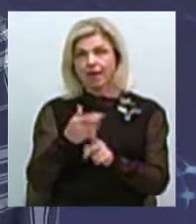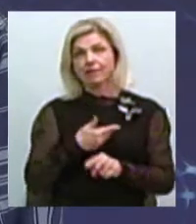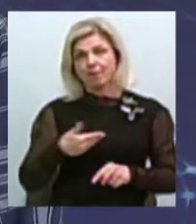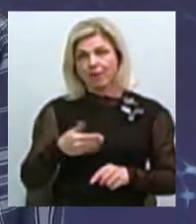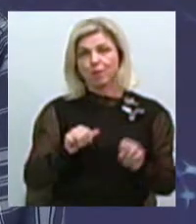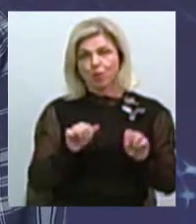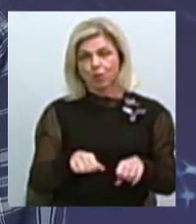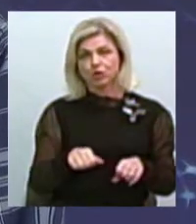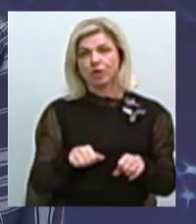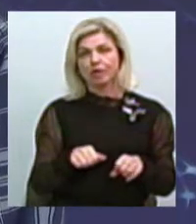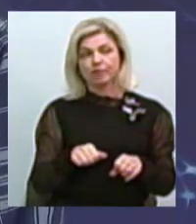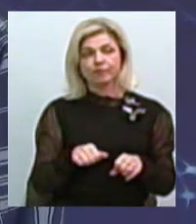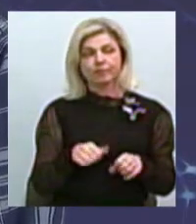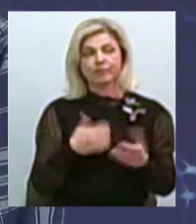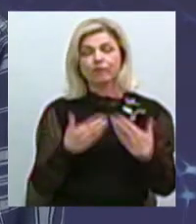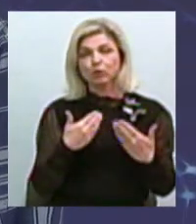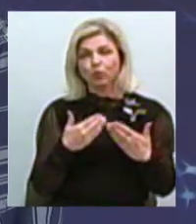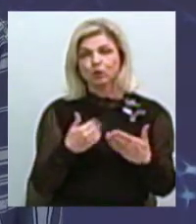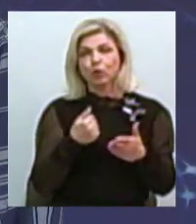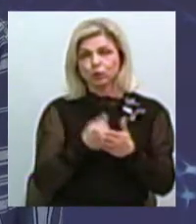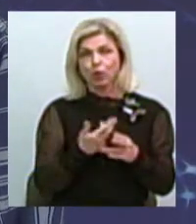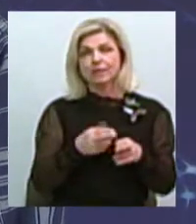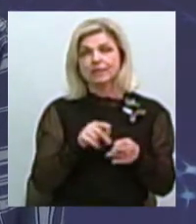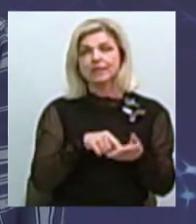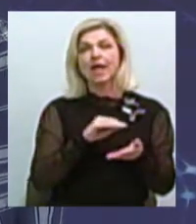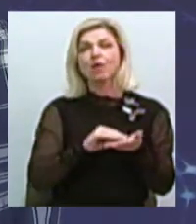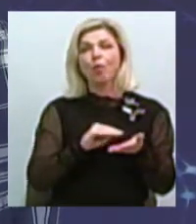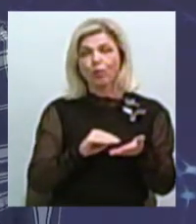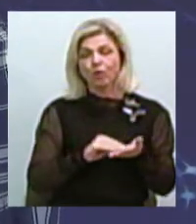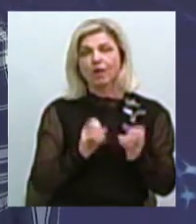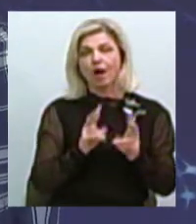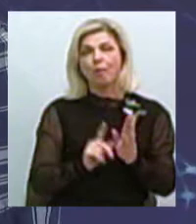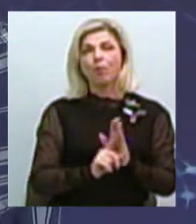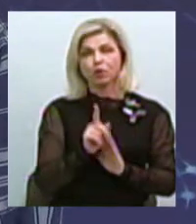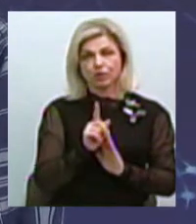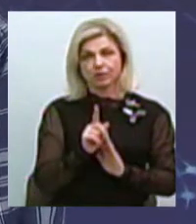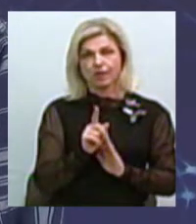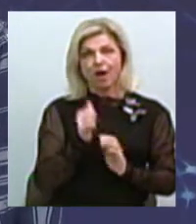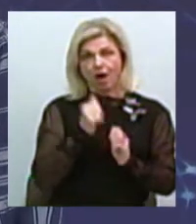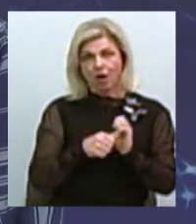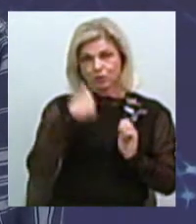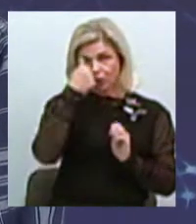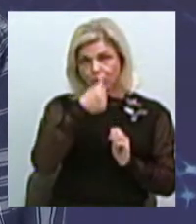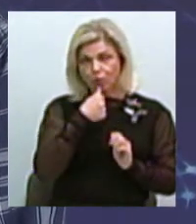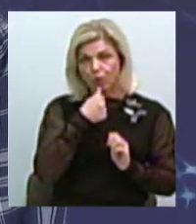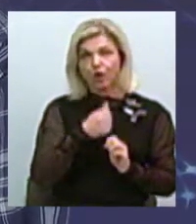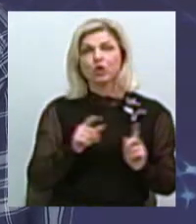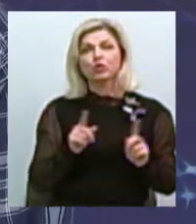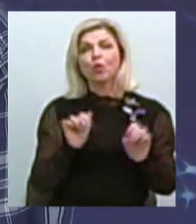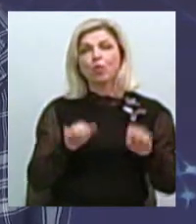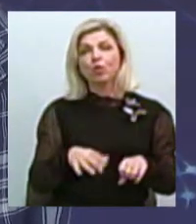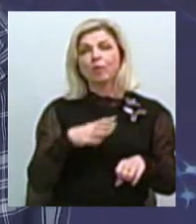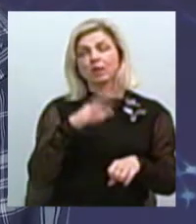відноситись до цієї роботи, як от ми починали з цього розмову, з того, що може бути